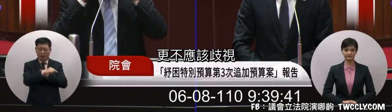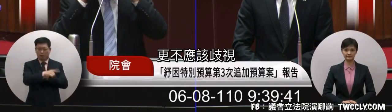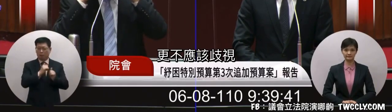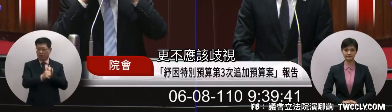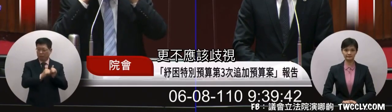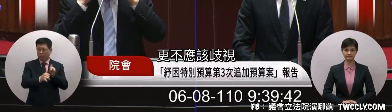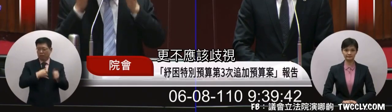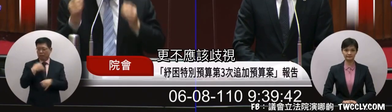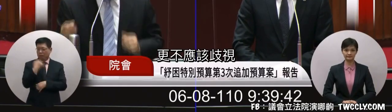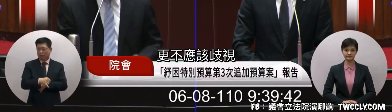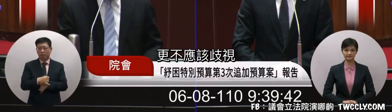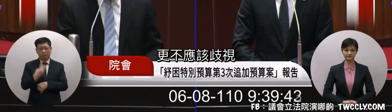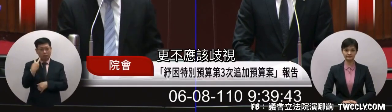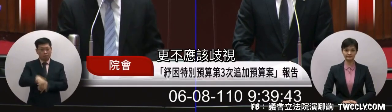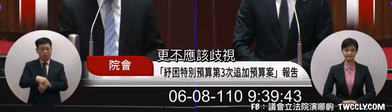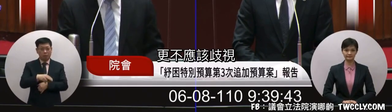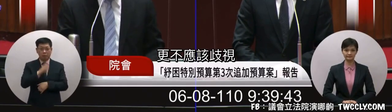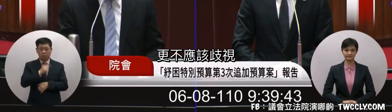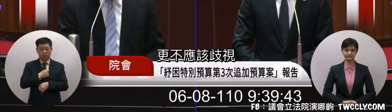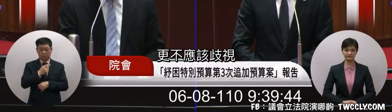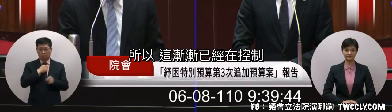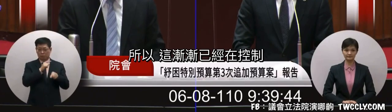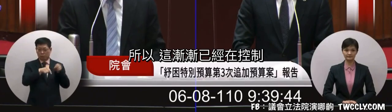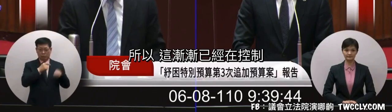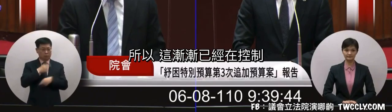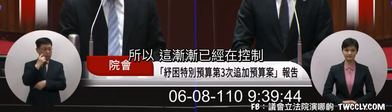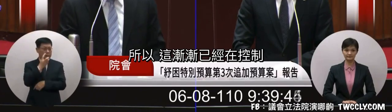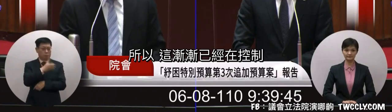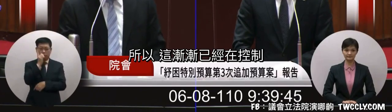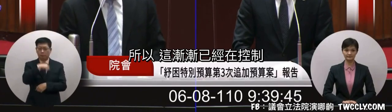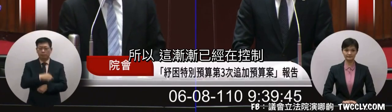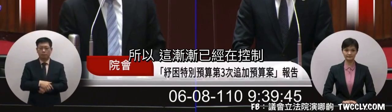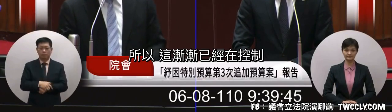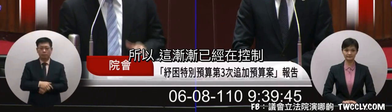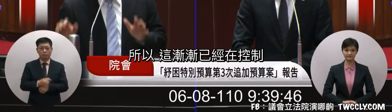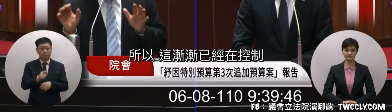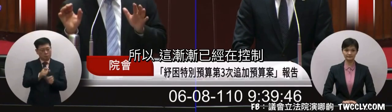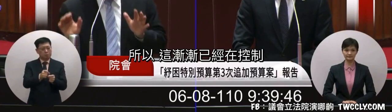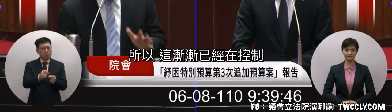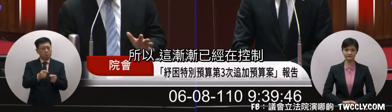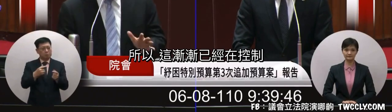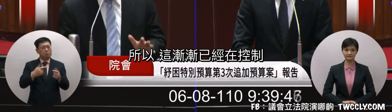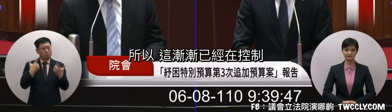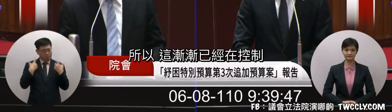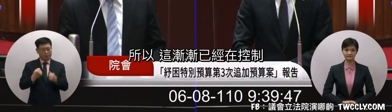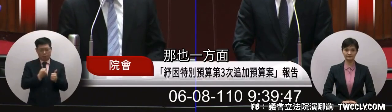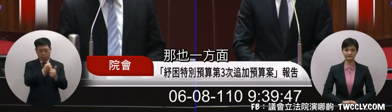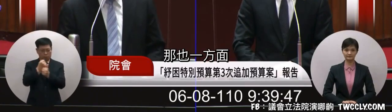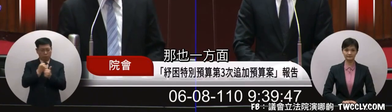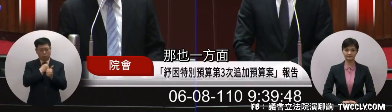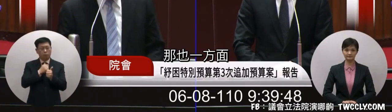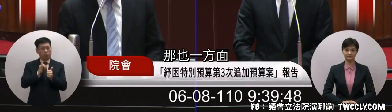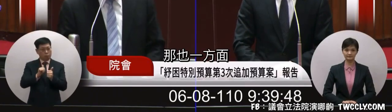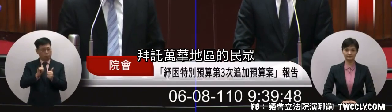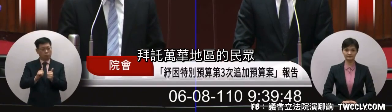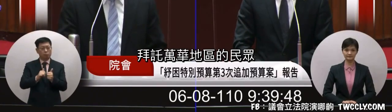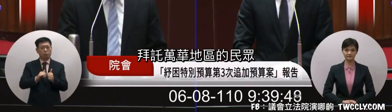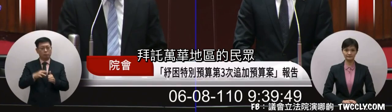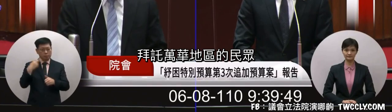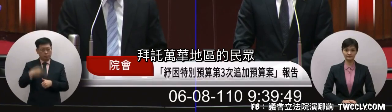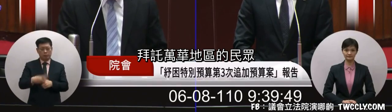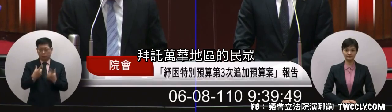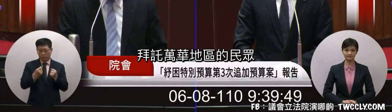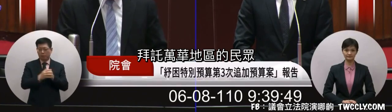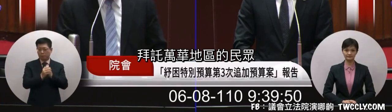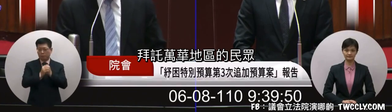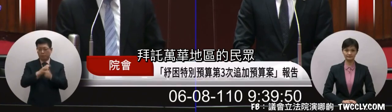眾竟然不應該去世所以這漸漸已經在控制也只要問拜